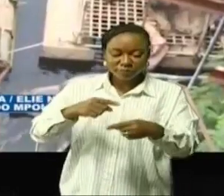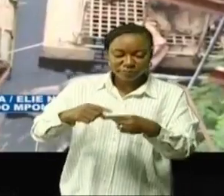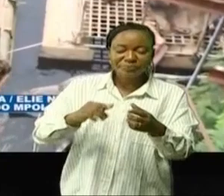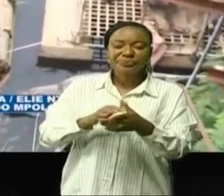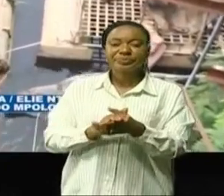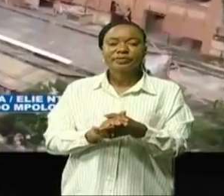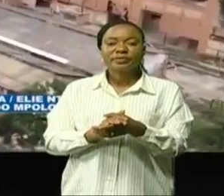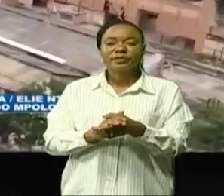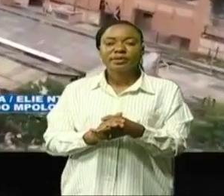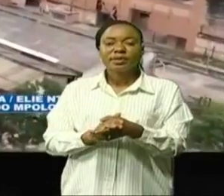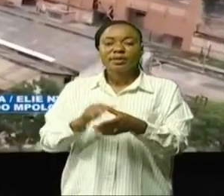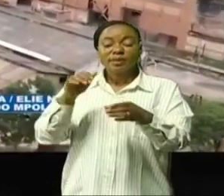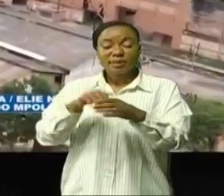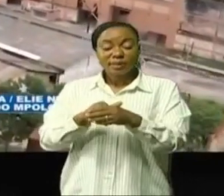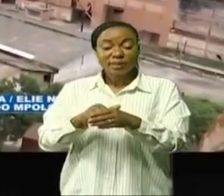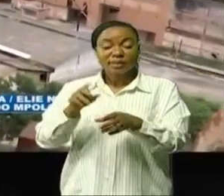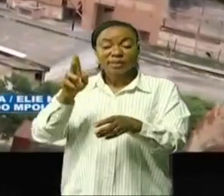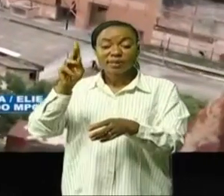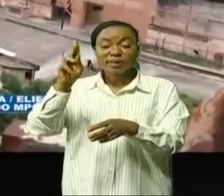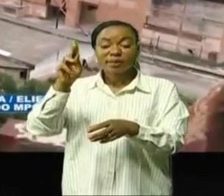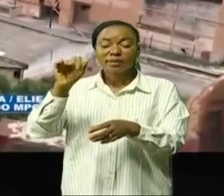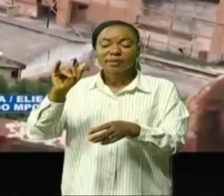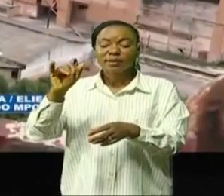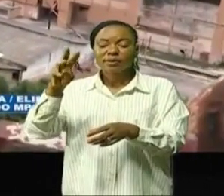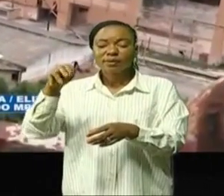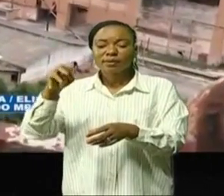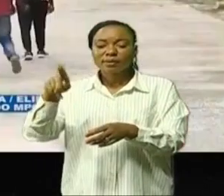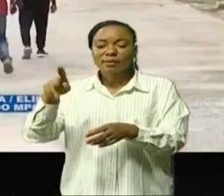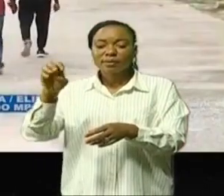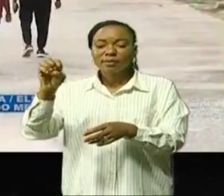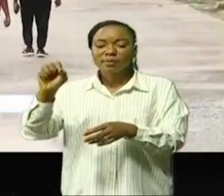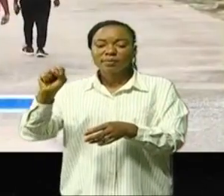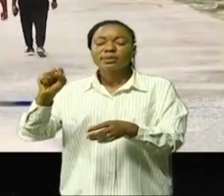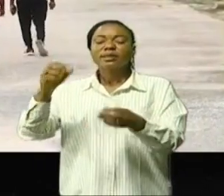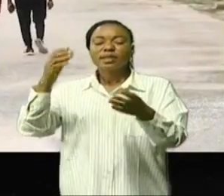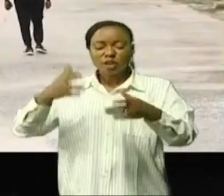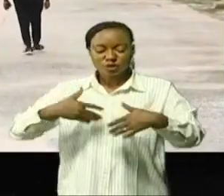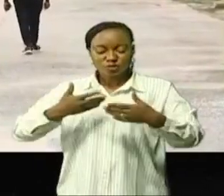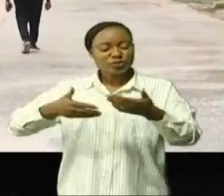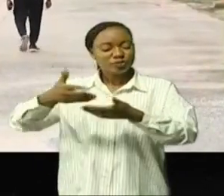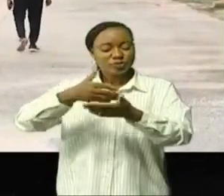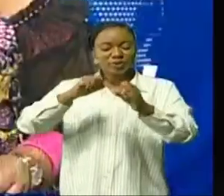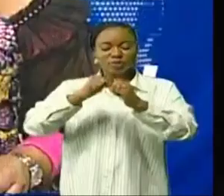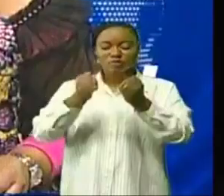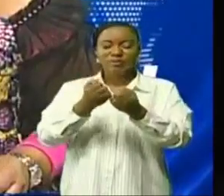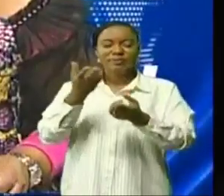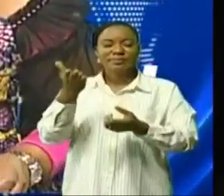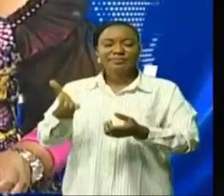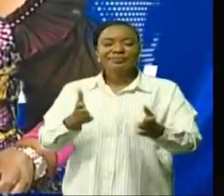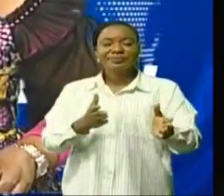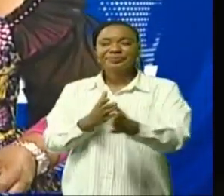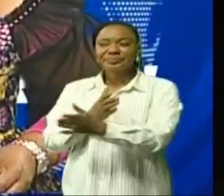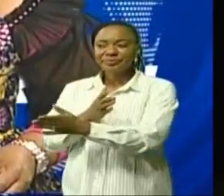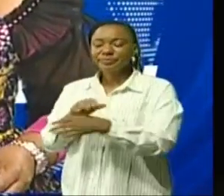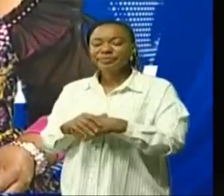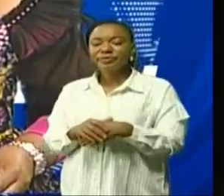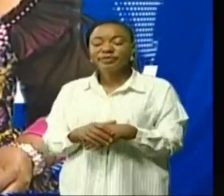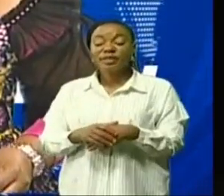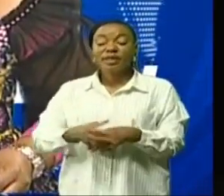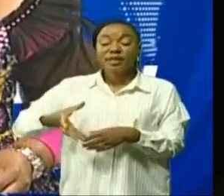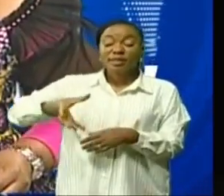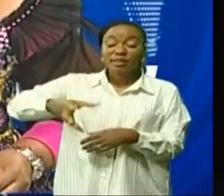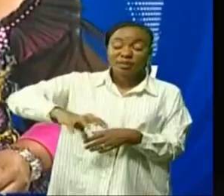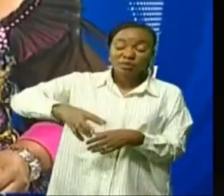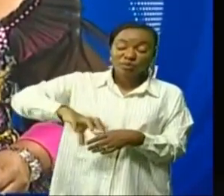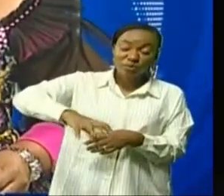la cimenterie nationale de Kimpecé, la vie va reprendre et la joie sera à son comble. Des robinets qui